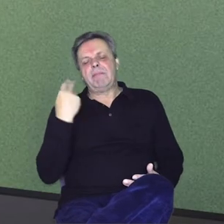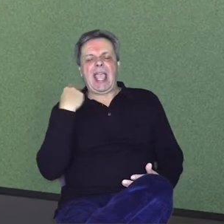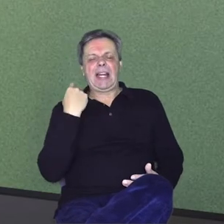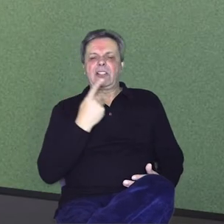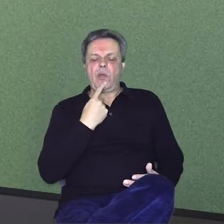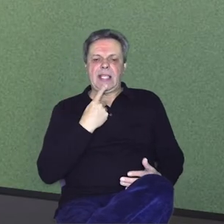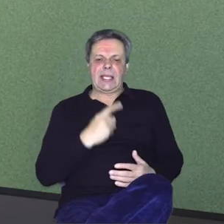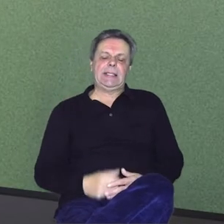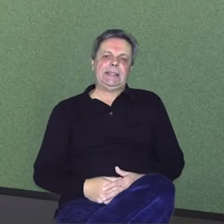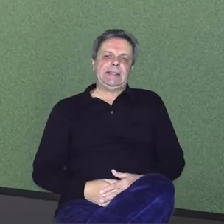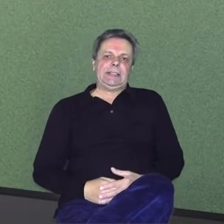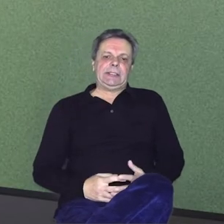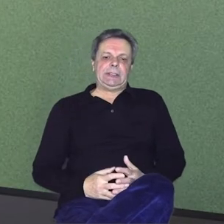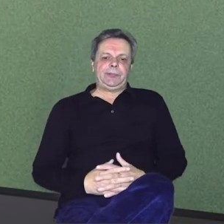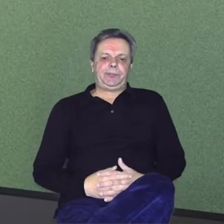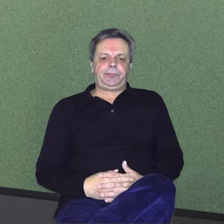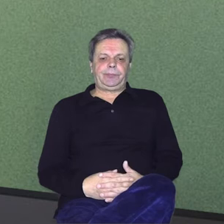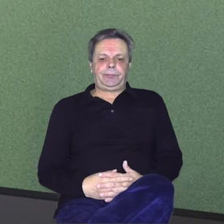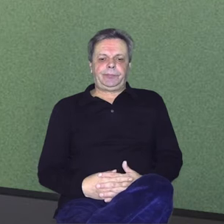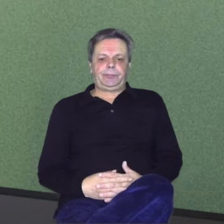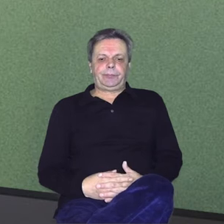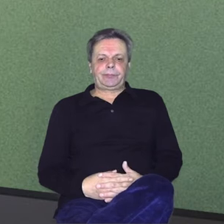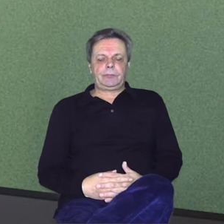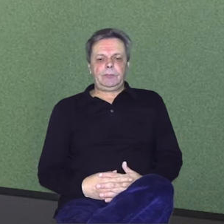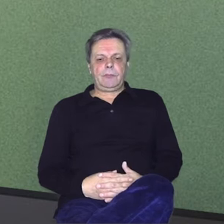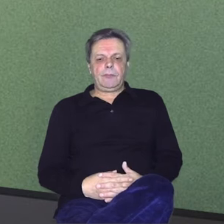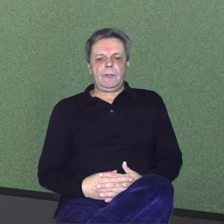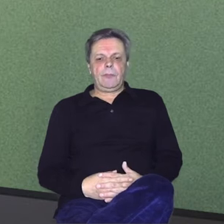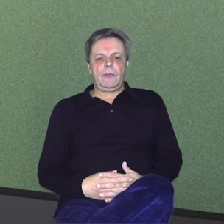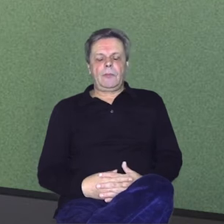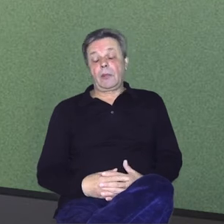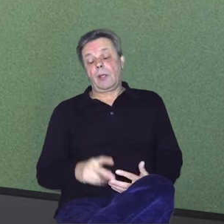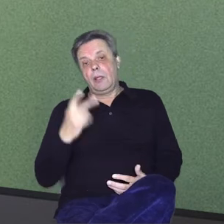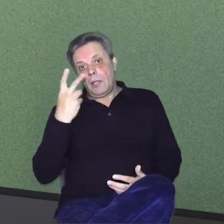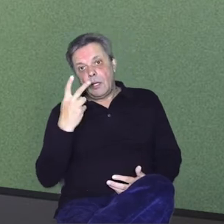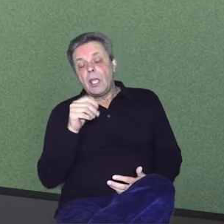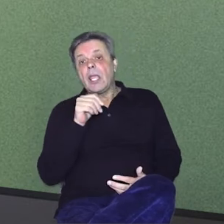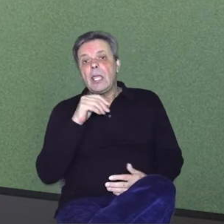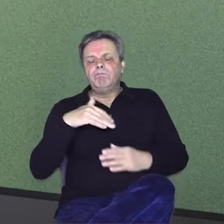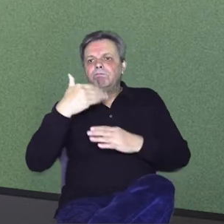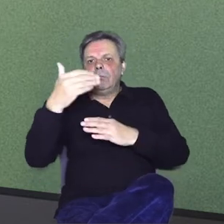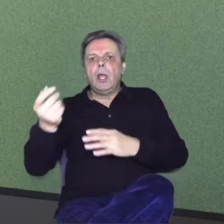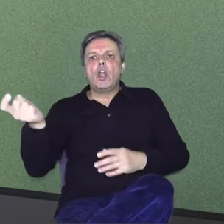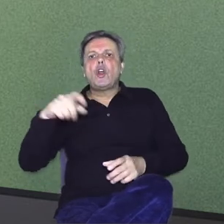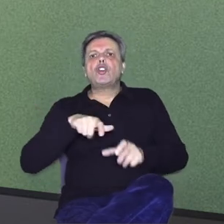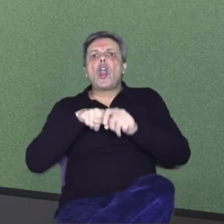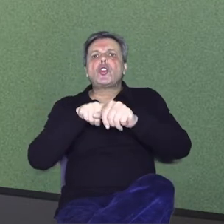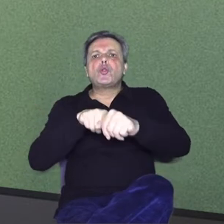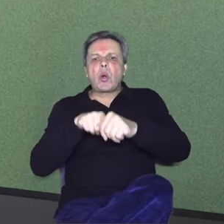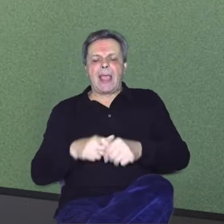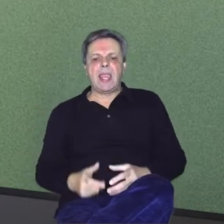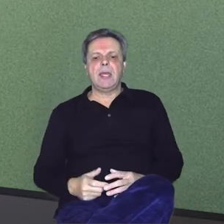svih. Stalno je to aktualno. Ali onda je došlo do nekih soradnji.